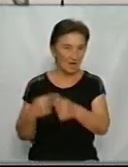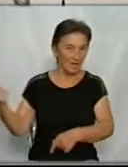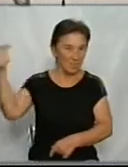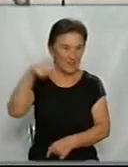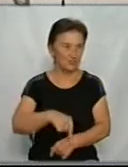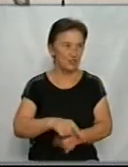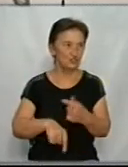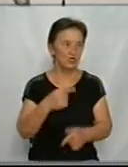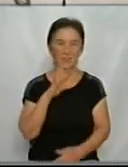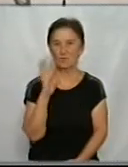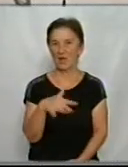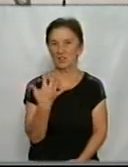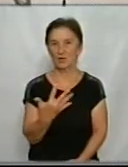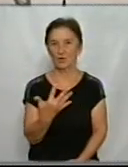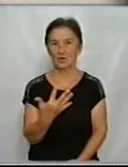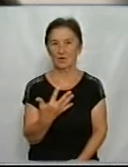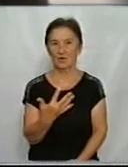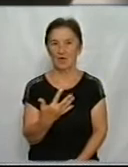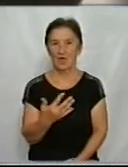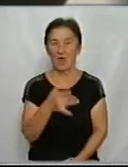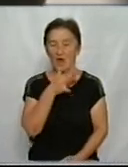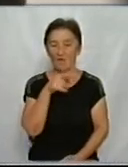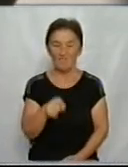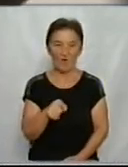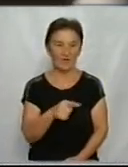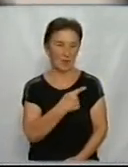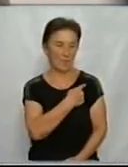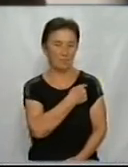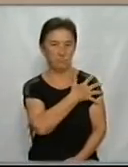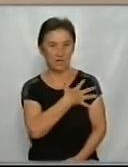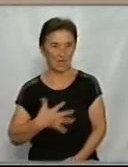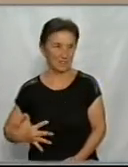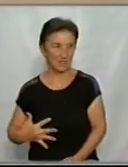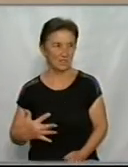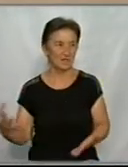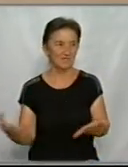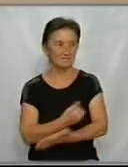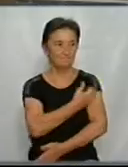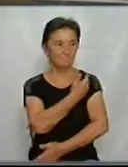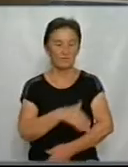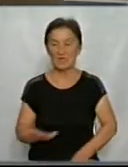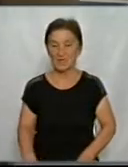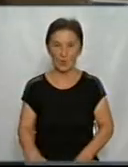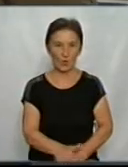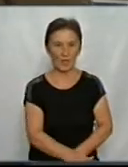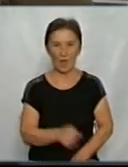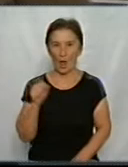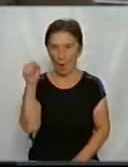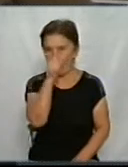Розповідає, під час поранення снаряд відірвав руку. Три доби він пролежав у полі на морозі. Обморозив ноги. Стан